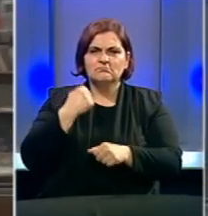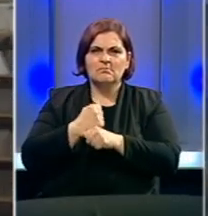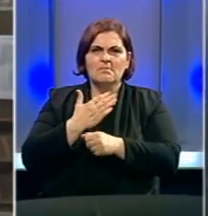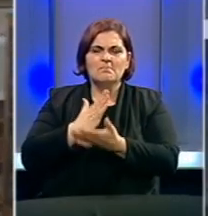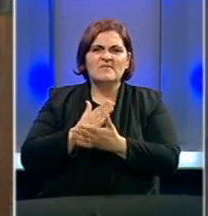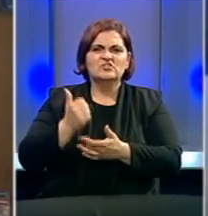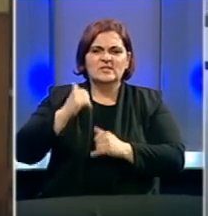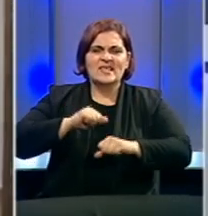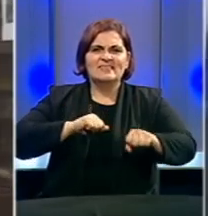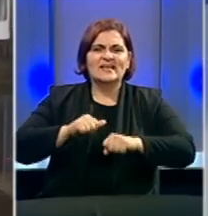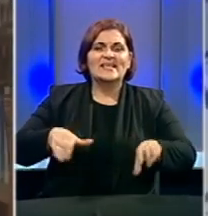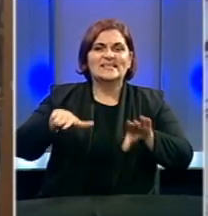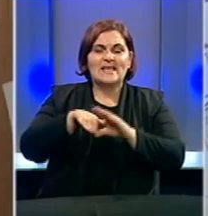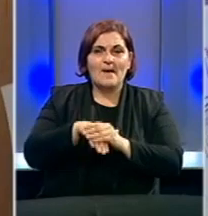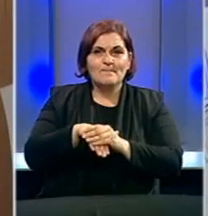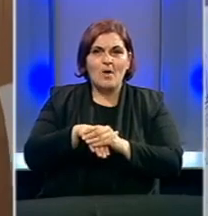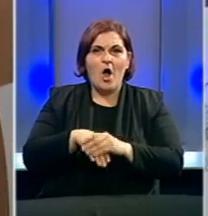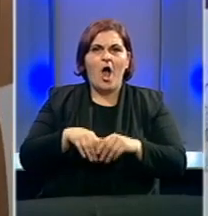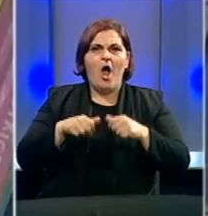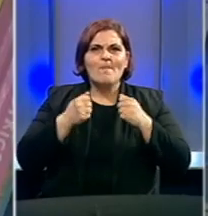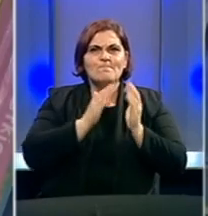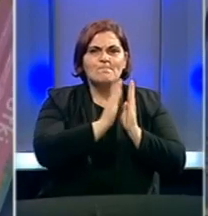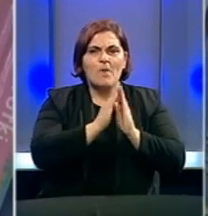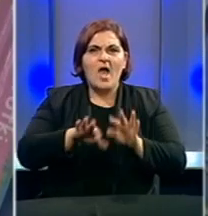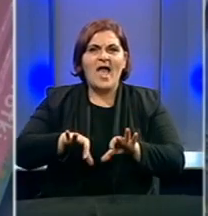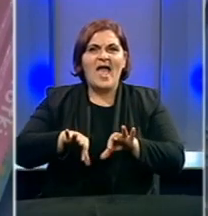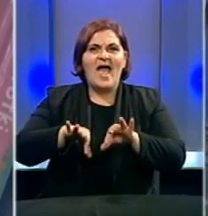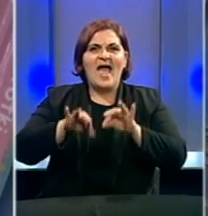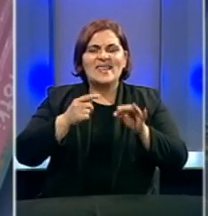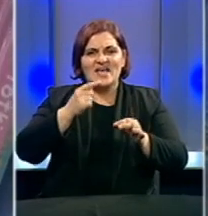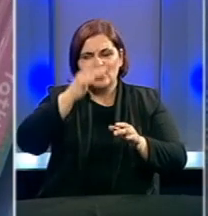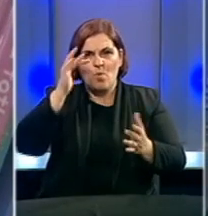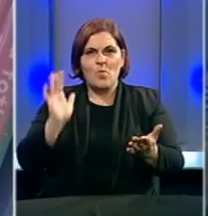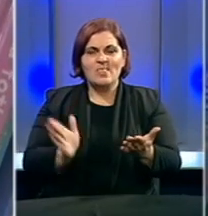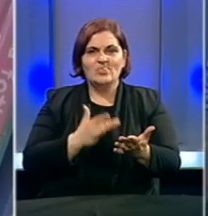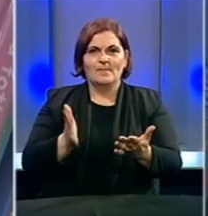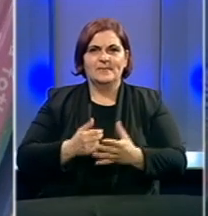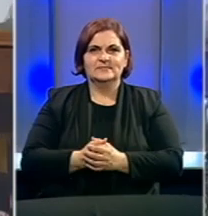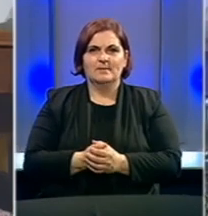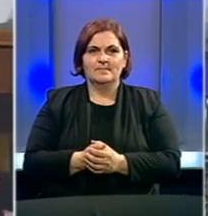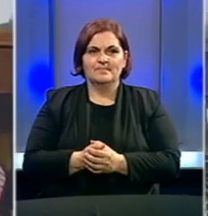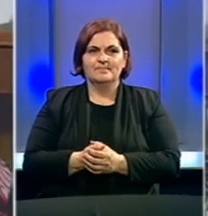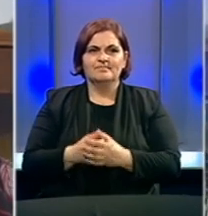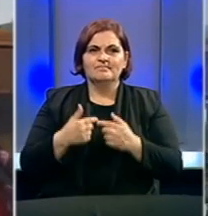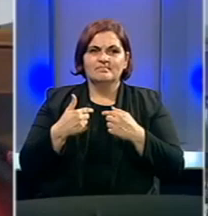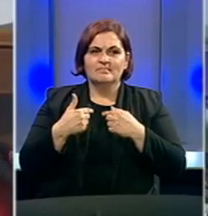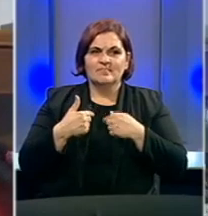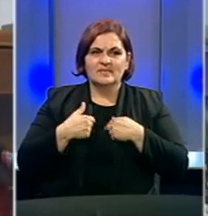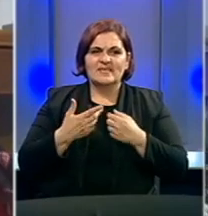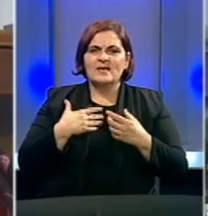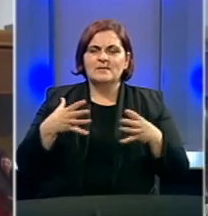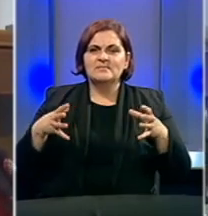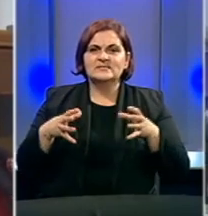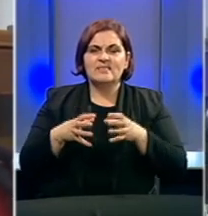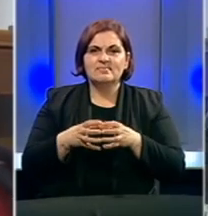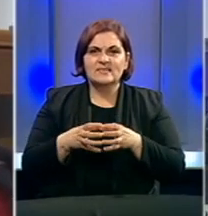sadašnjih direktora i uposlenika, bogata građa našla se i u ljetopisima. Ja sam sa timom koji